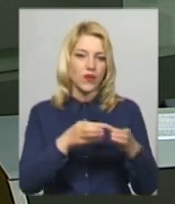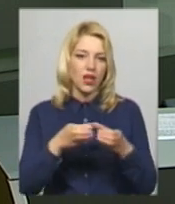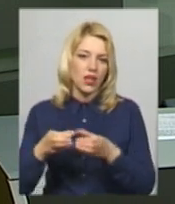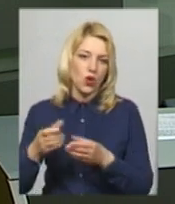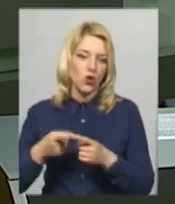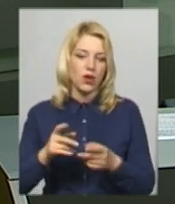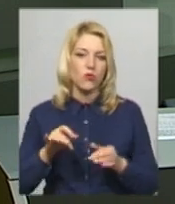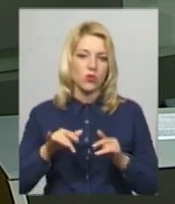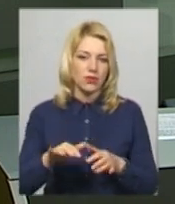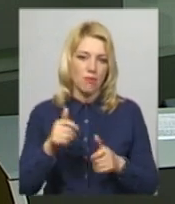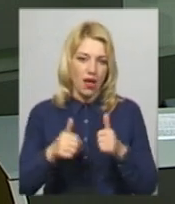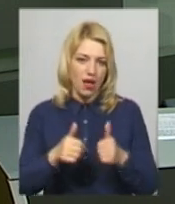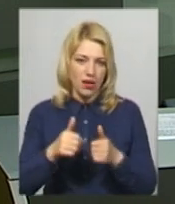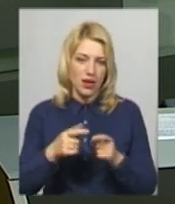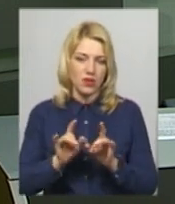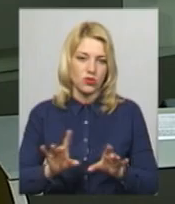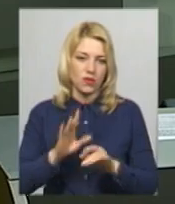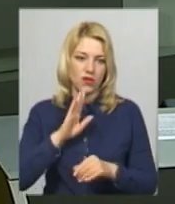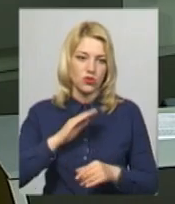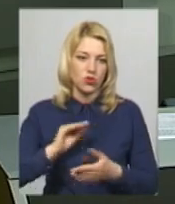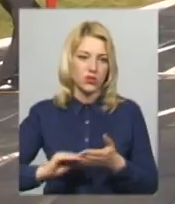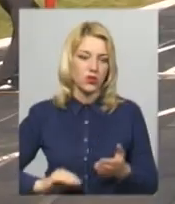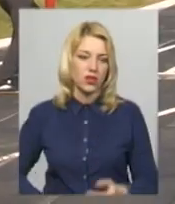Про перебіг змагань розповість наша кореспондентка.